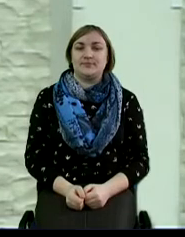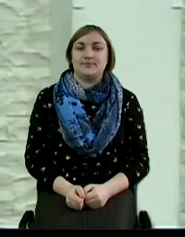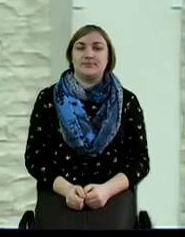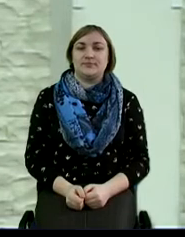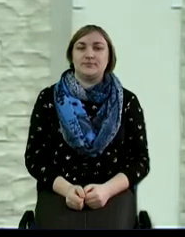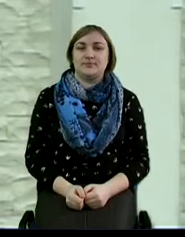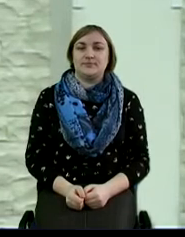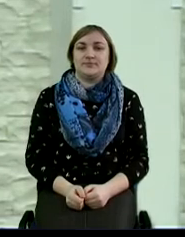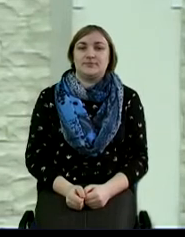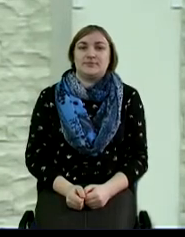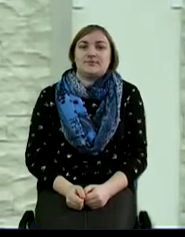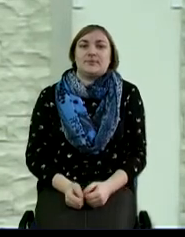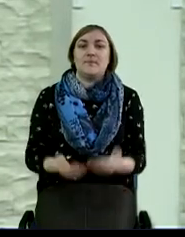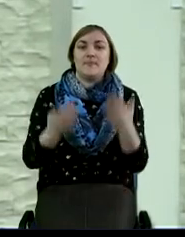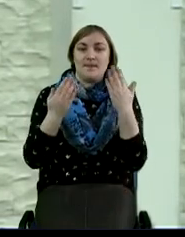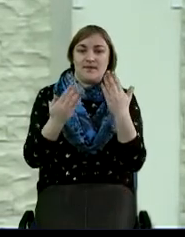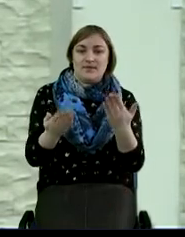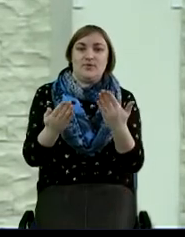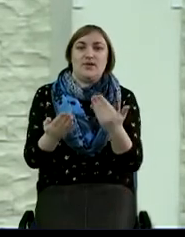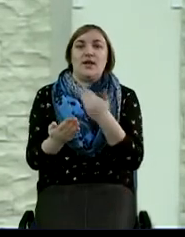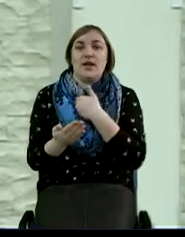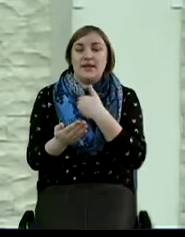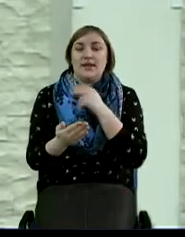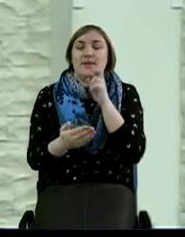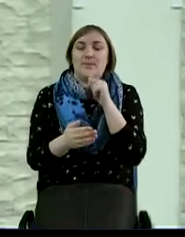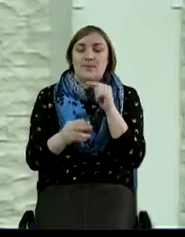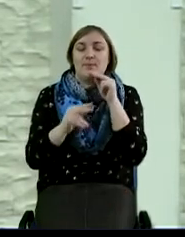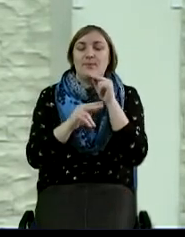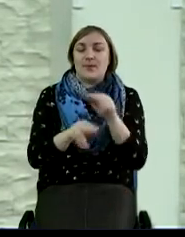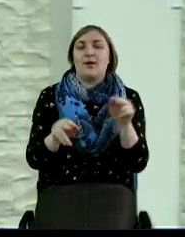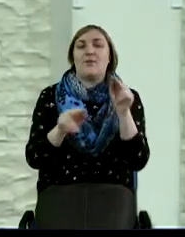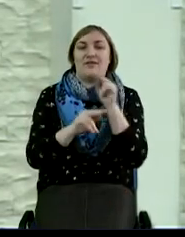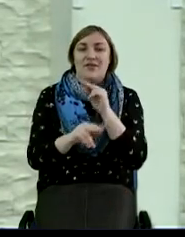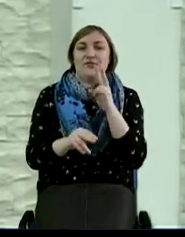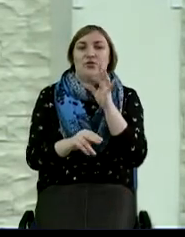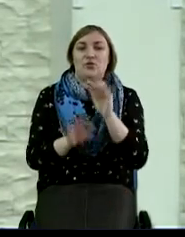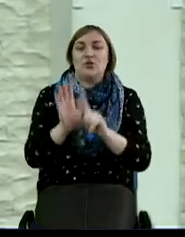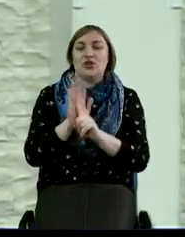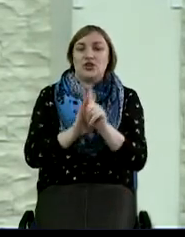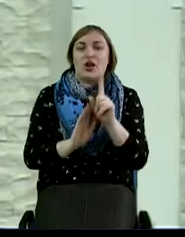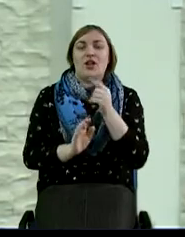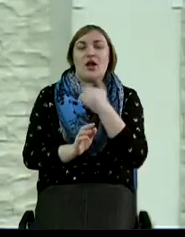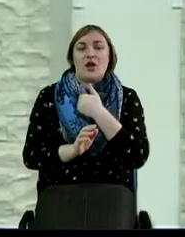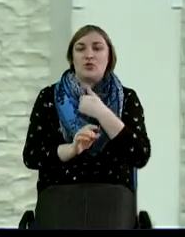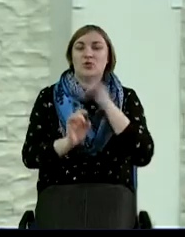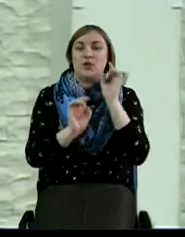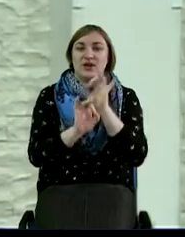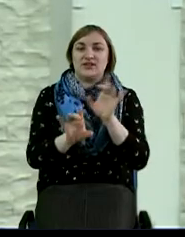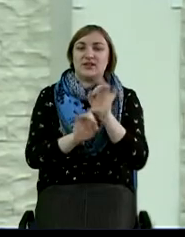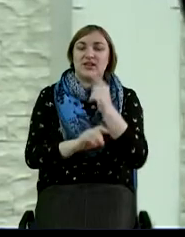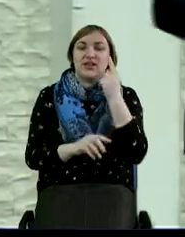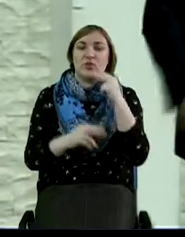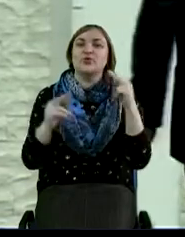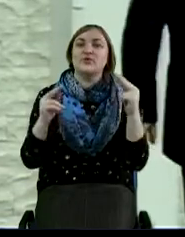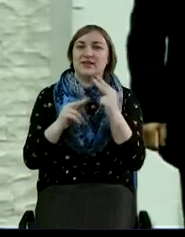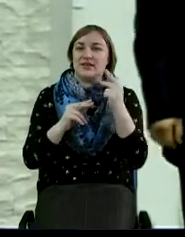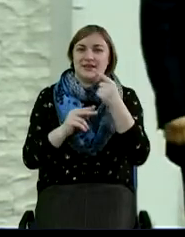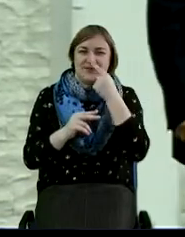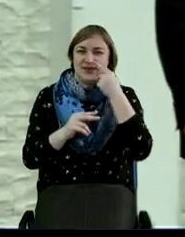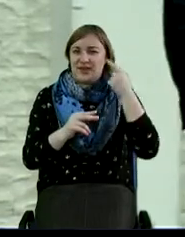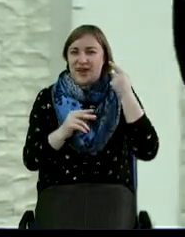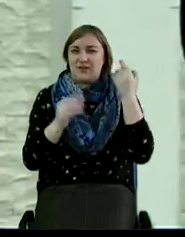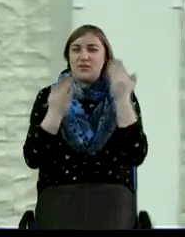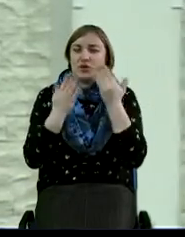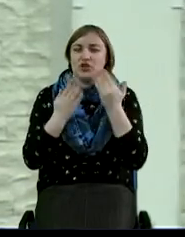И сегодня хотел бы проповедовать, но сначала хочу рассказать одно свидетельство. Недавно совсем прочитал